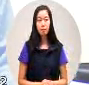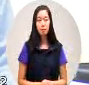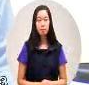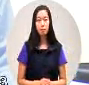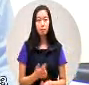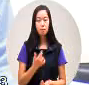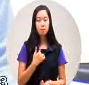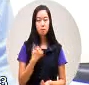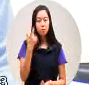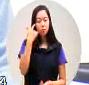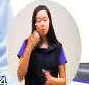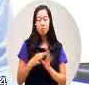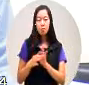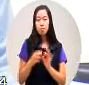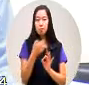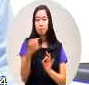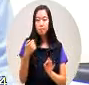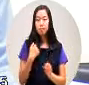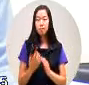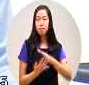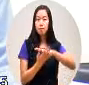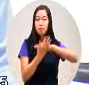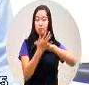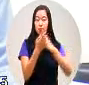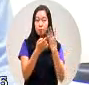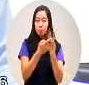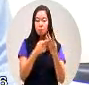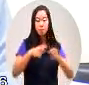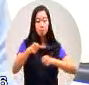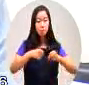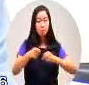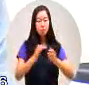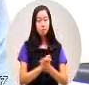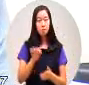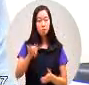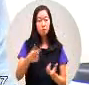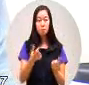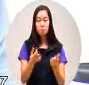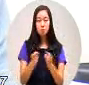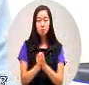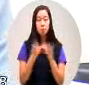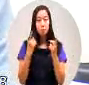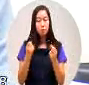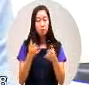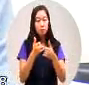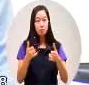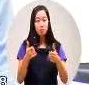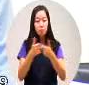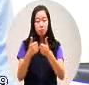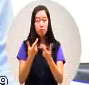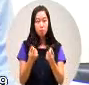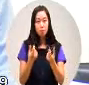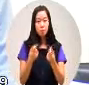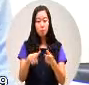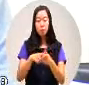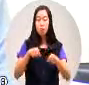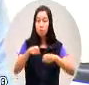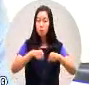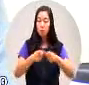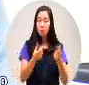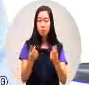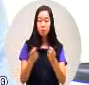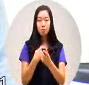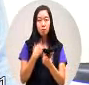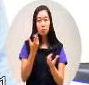我非常关心产业计划那么大概延民会这里有一个产业计划那么